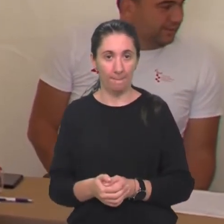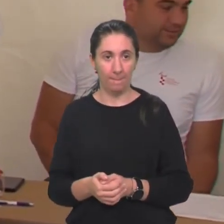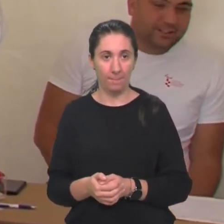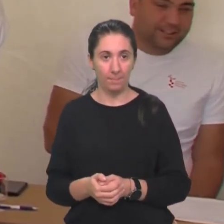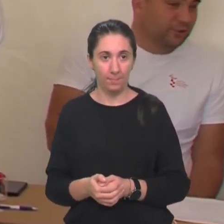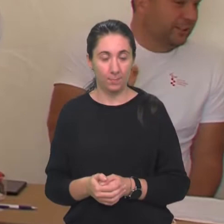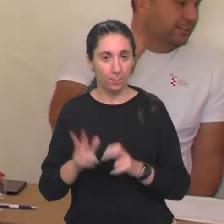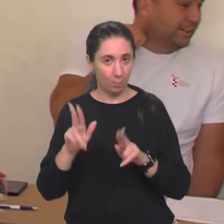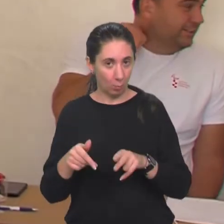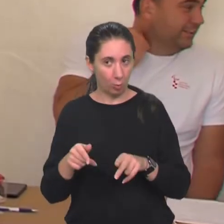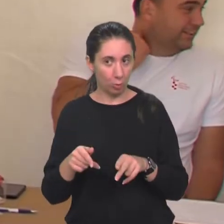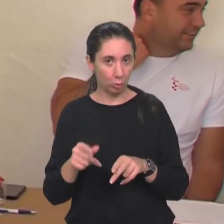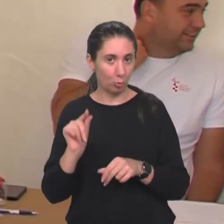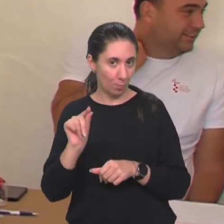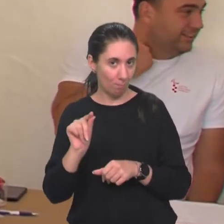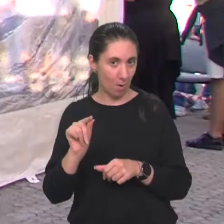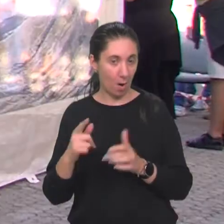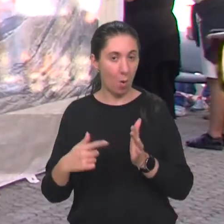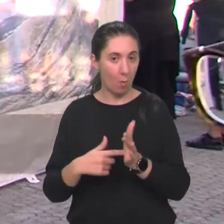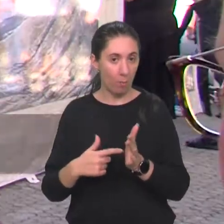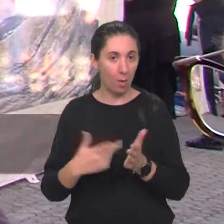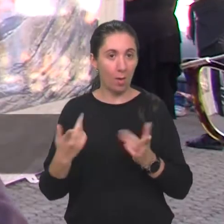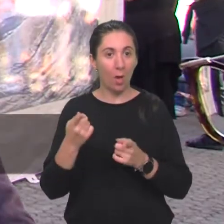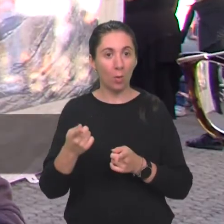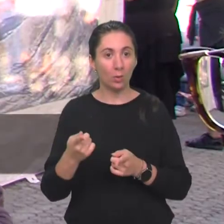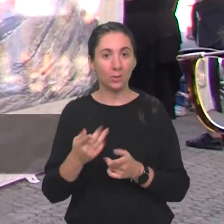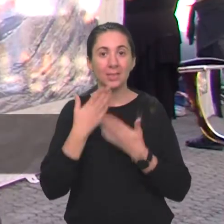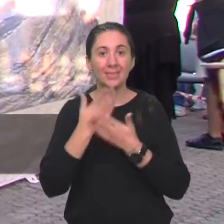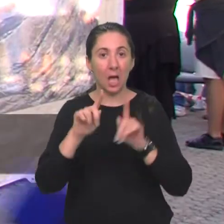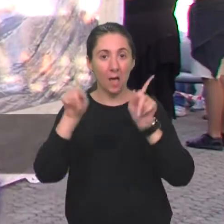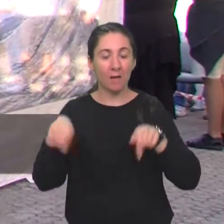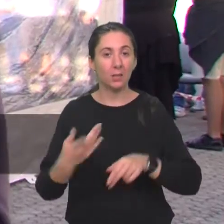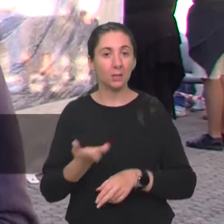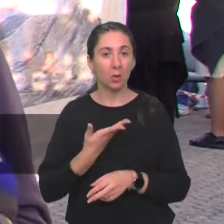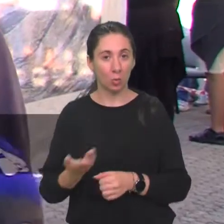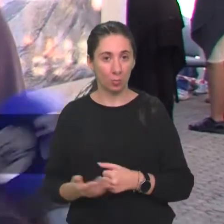Pa evo, može li nam malo pokazati kako si to zahvalnicu dobio?